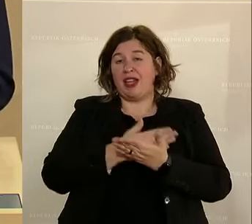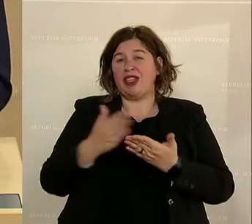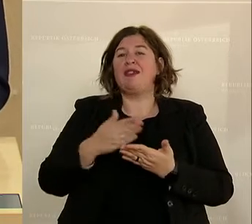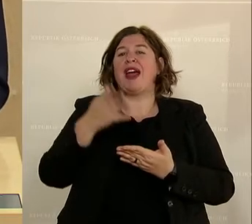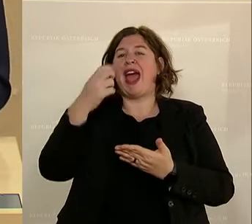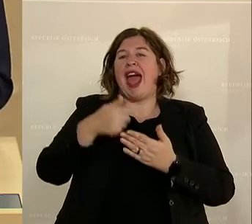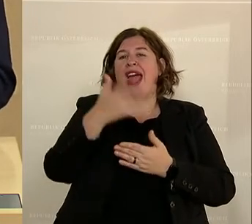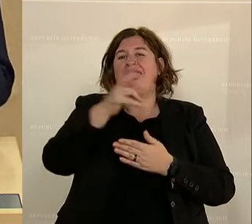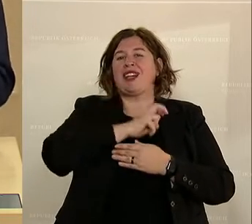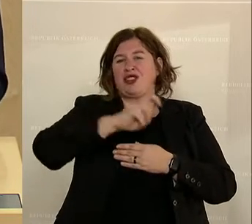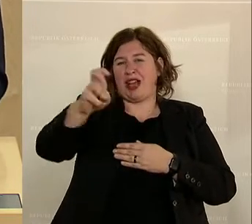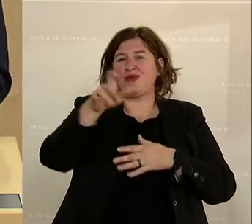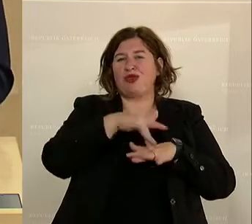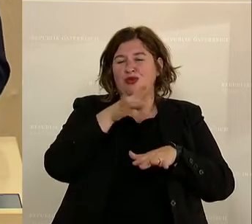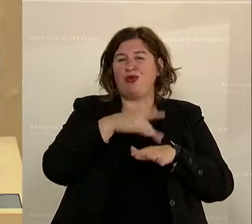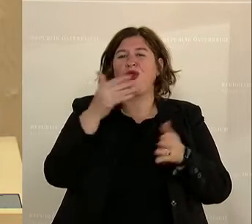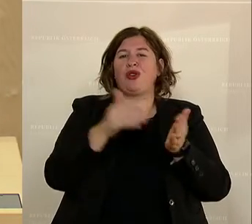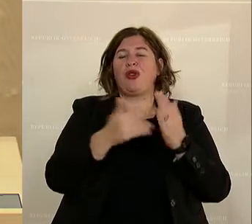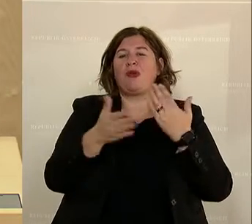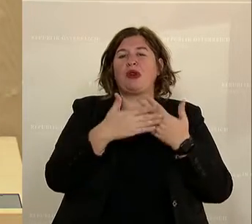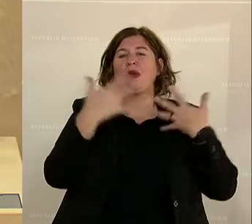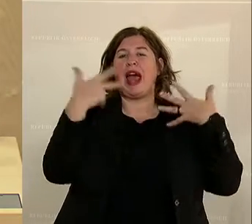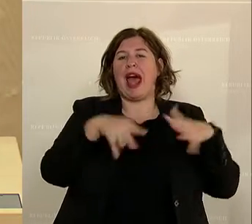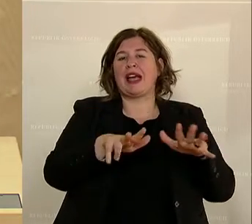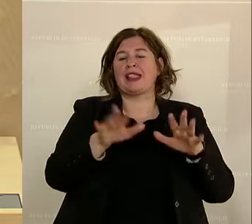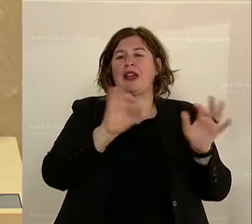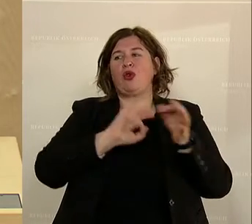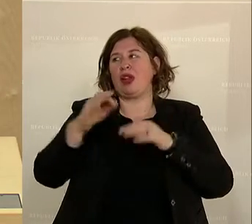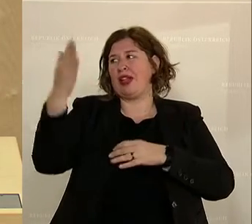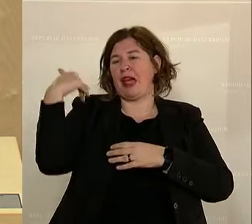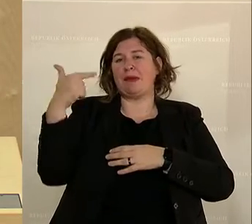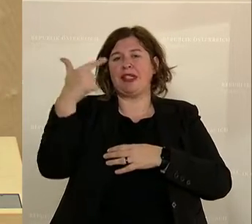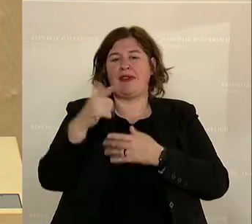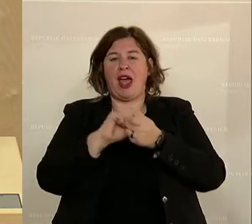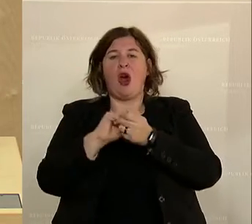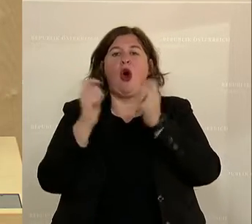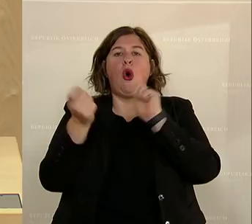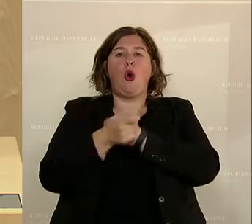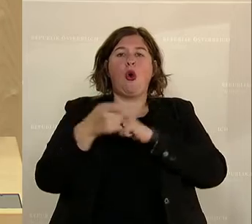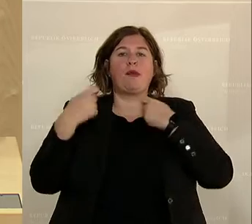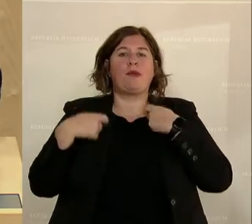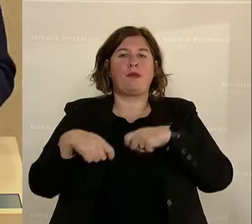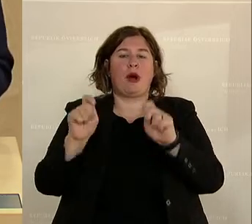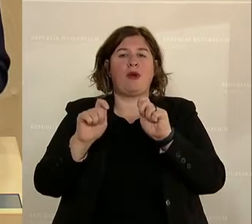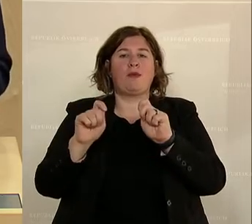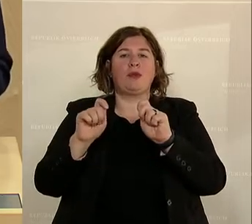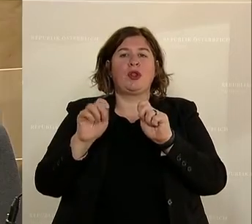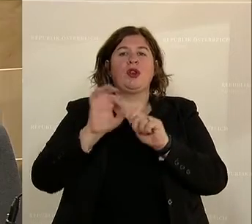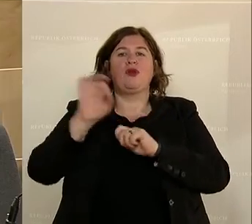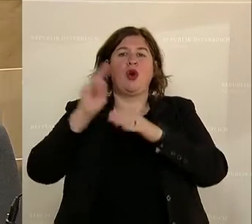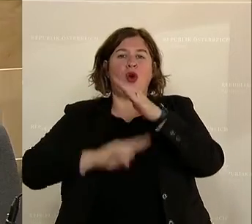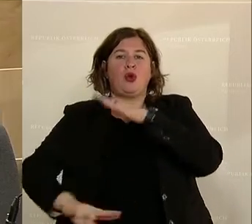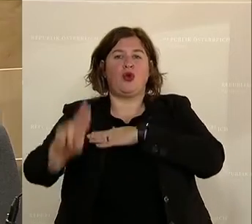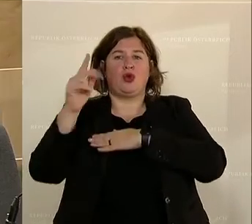Straßenbahnlinien, wie zum Beispiel die 18er oder damals auch dann die 2er, die dann umgebaut wurden, wurde in die 2er U-Bahn.